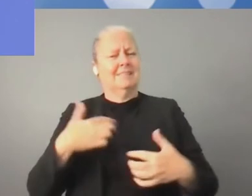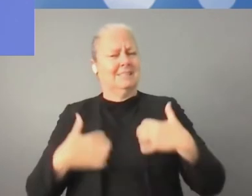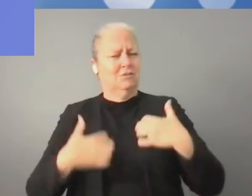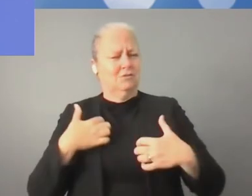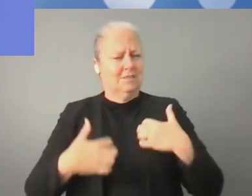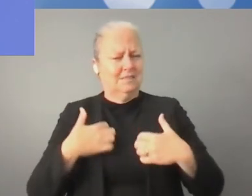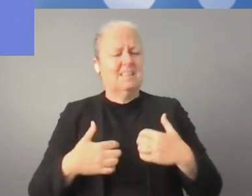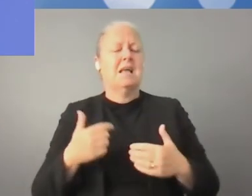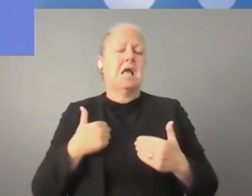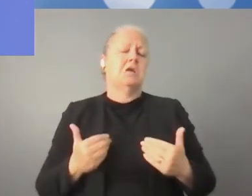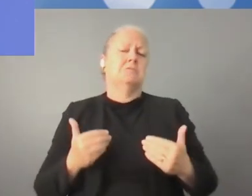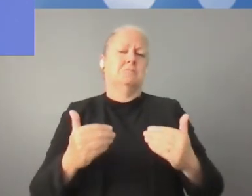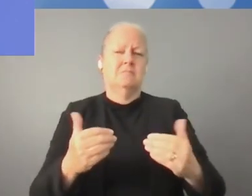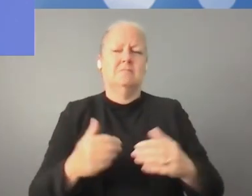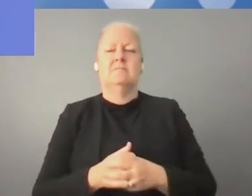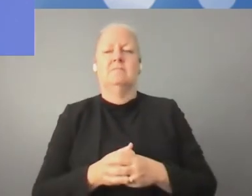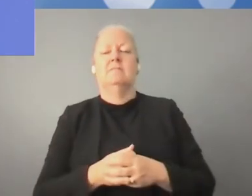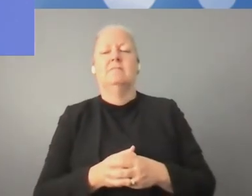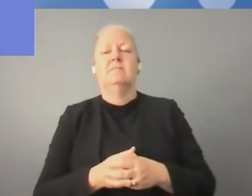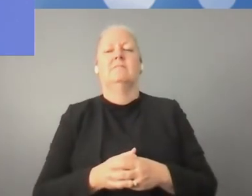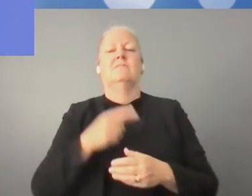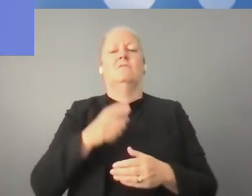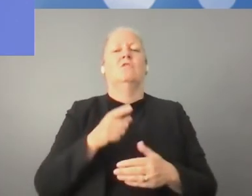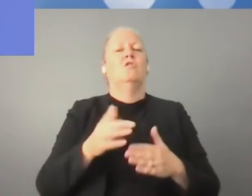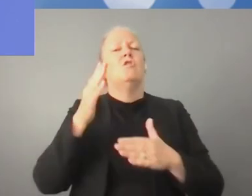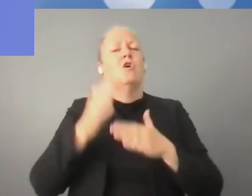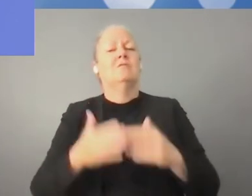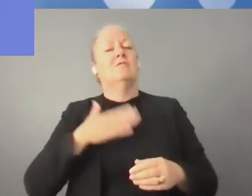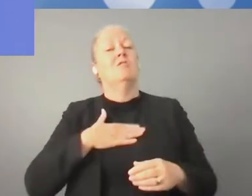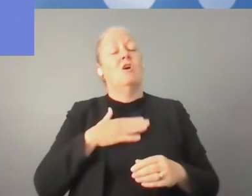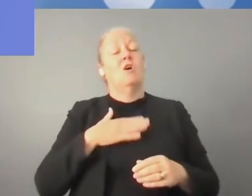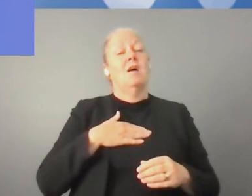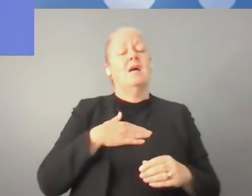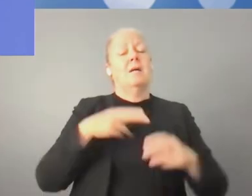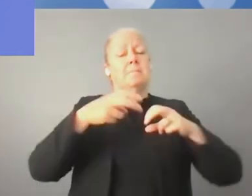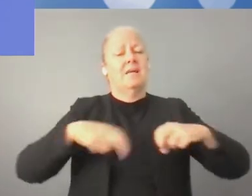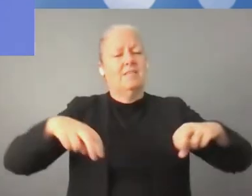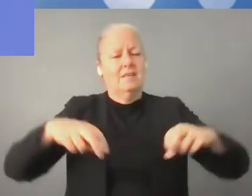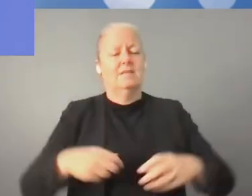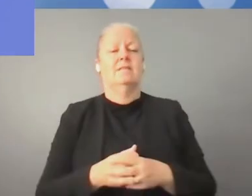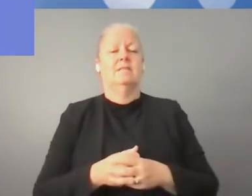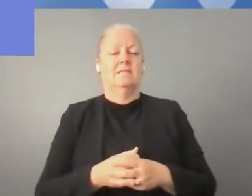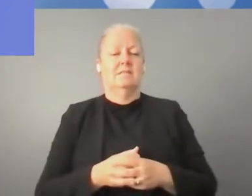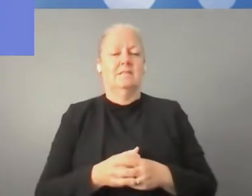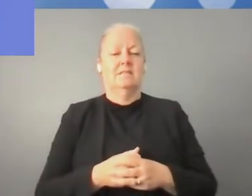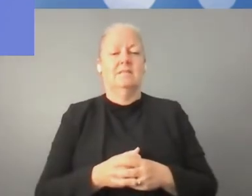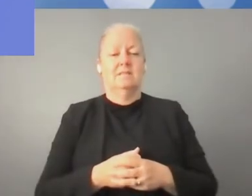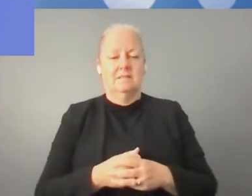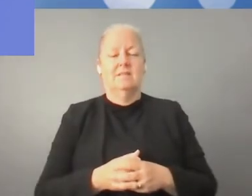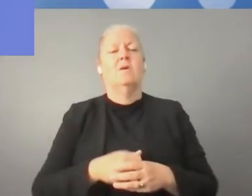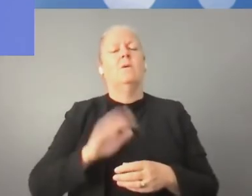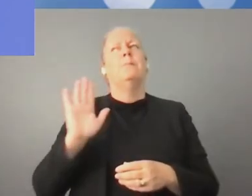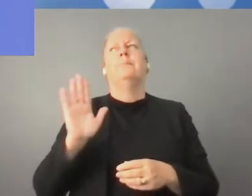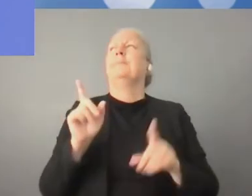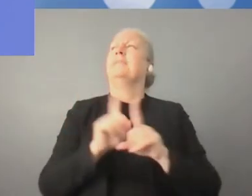ciekawa, więc myślę, że możemy sobie pozwolić jeszcze na przedłużenie tego panelu. A w